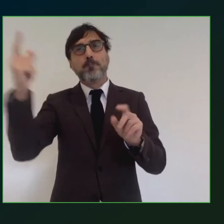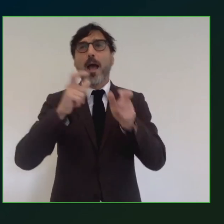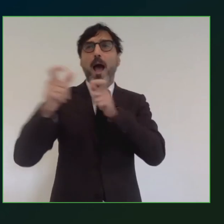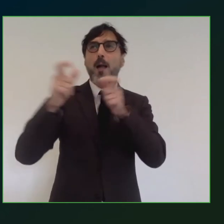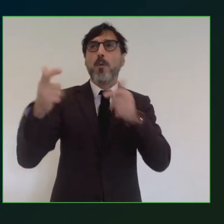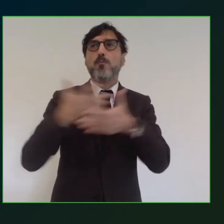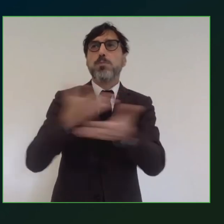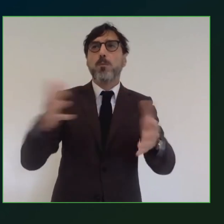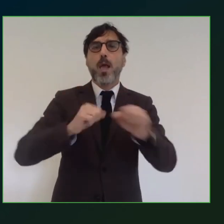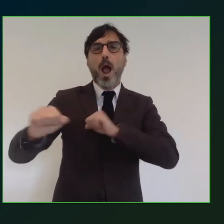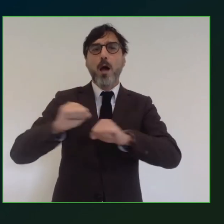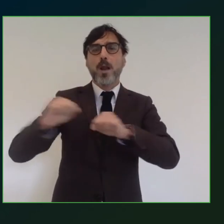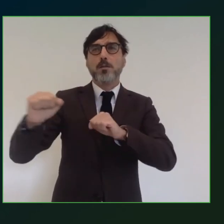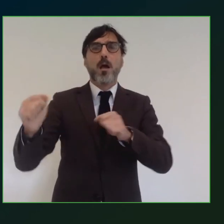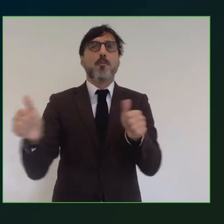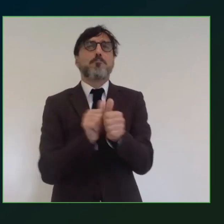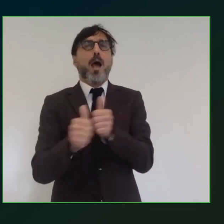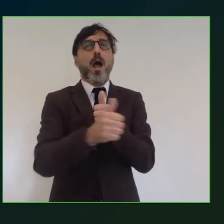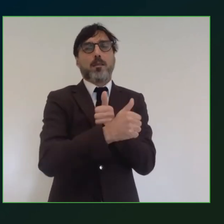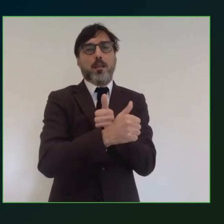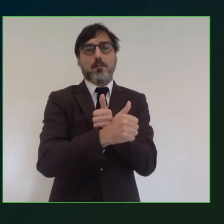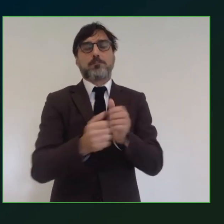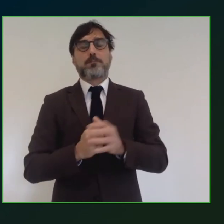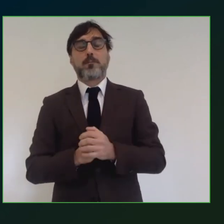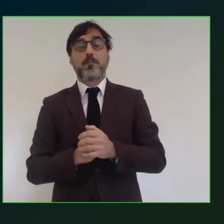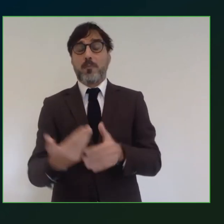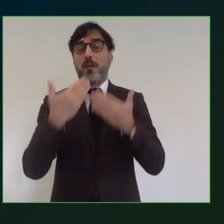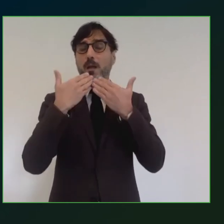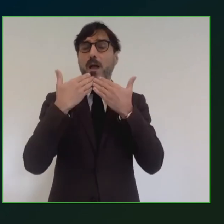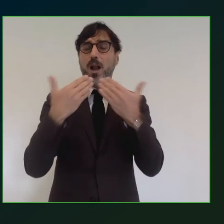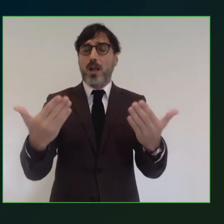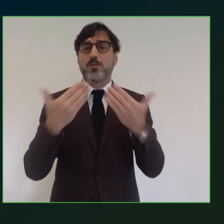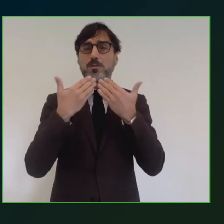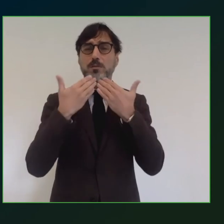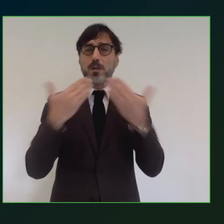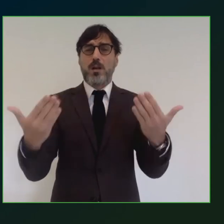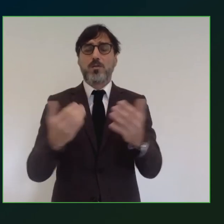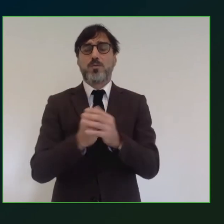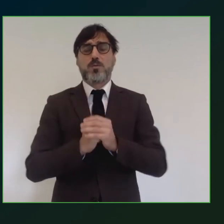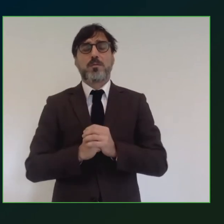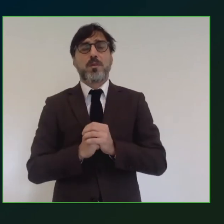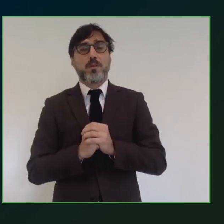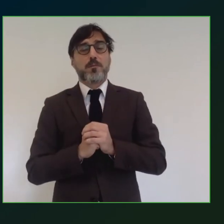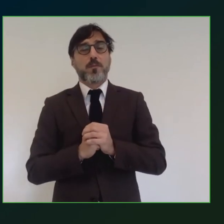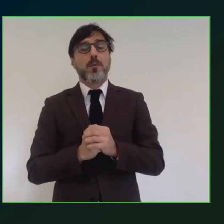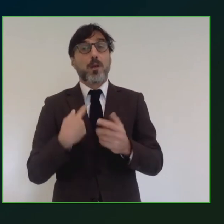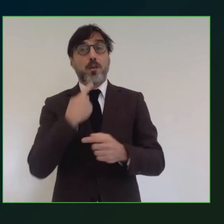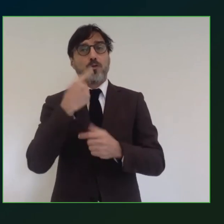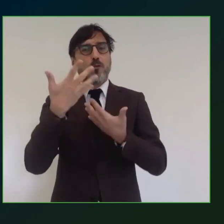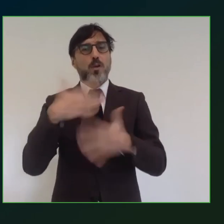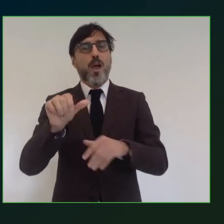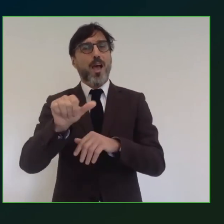pubblica amministrazione e pertenere alto. cui veramente vi ringrazio e come ben diceva il